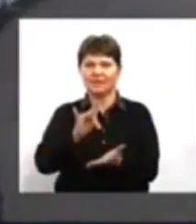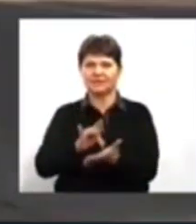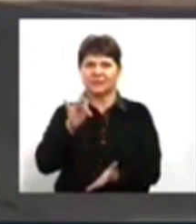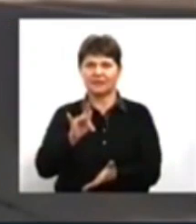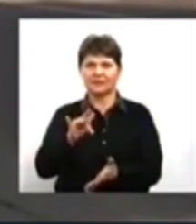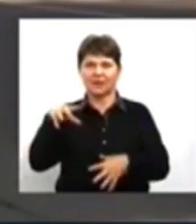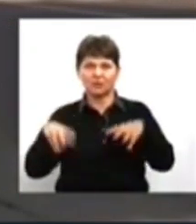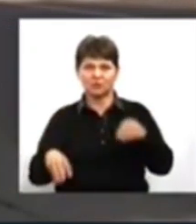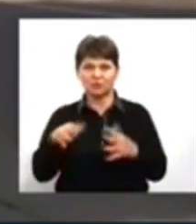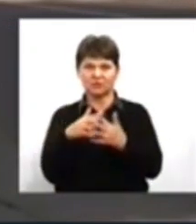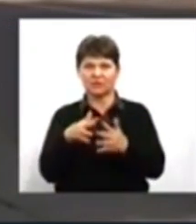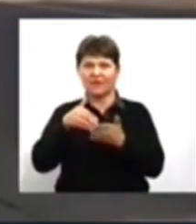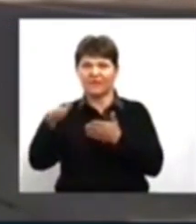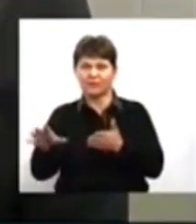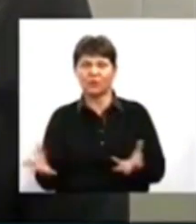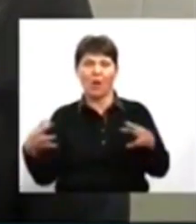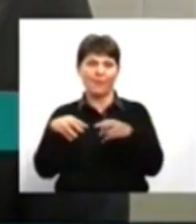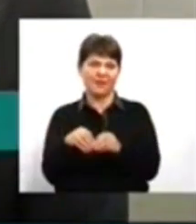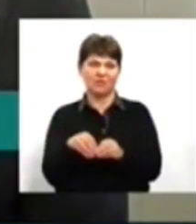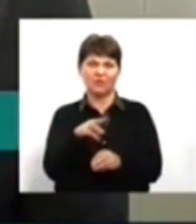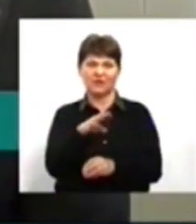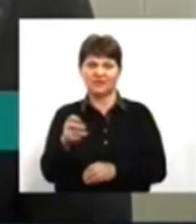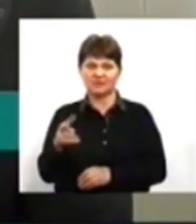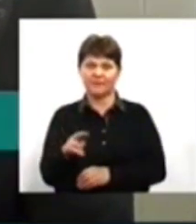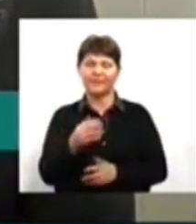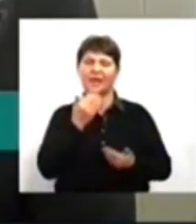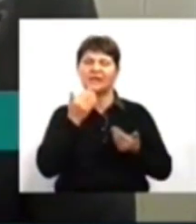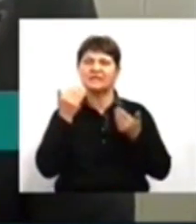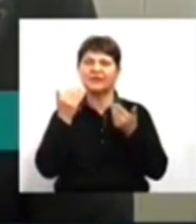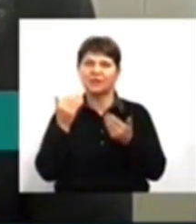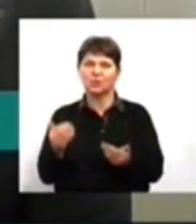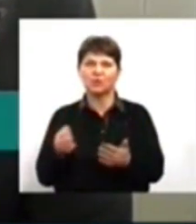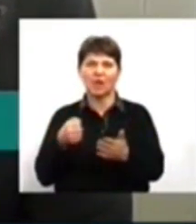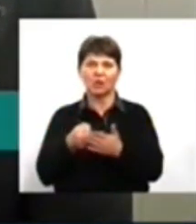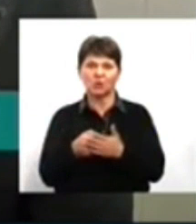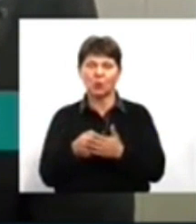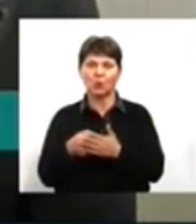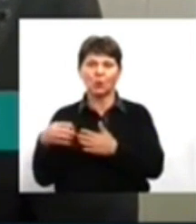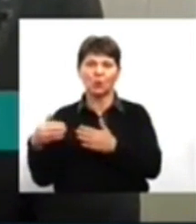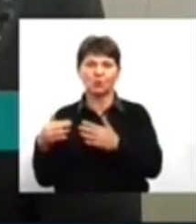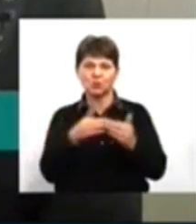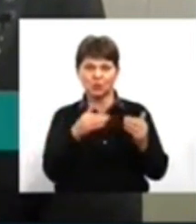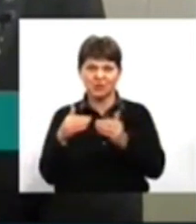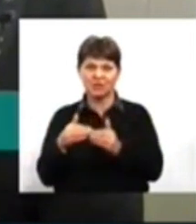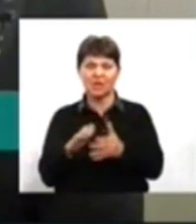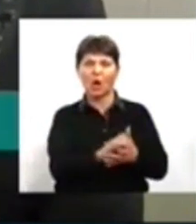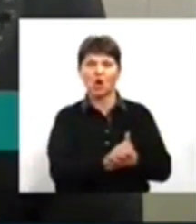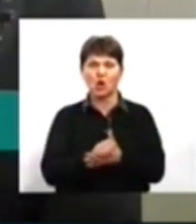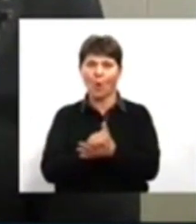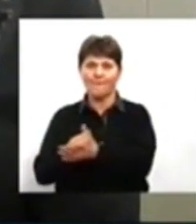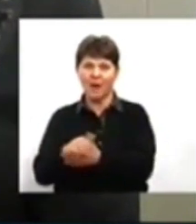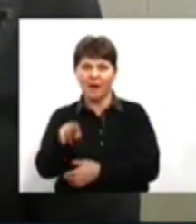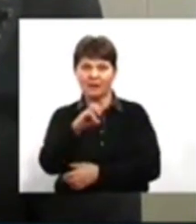сусідні села відмовилися об'єднуватися. Звернулися до сусідніх громад і є вже сусідні